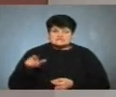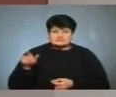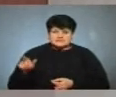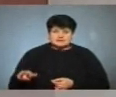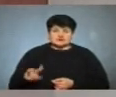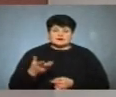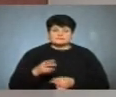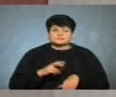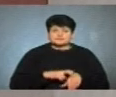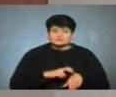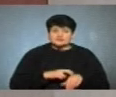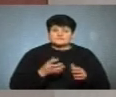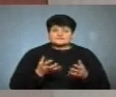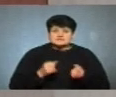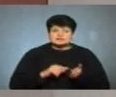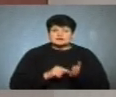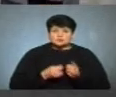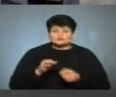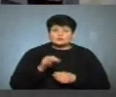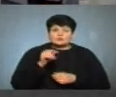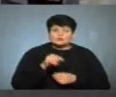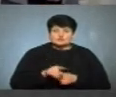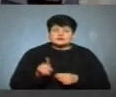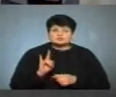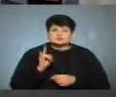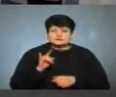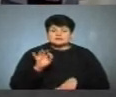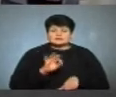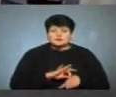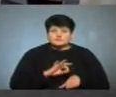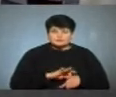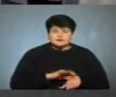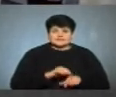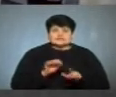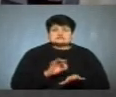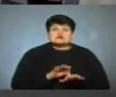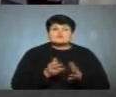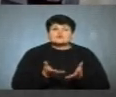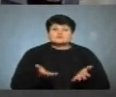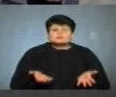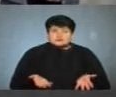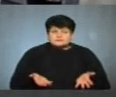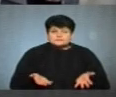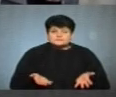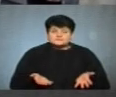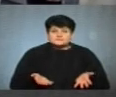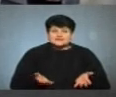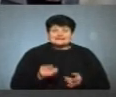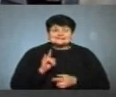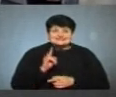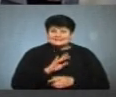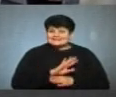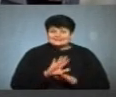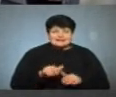лікаря, педіатра взяти довідку про те, що дитина хворіє таким-то, таким-то захворюванням, дитині не